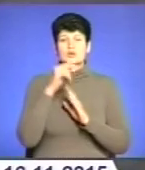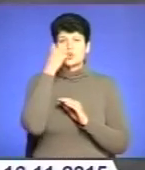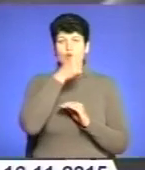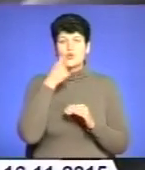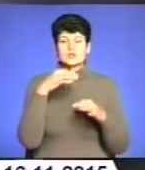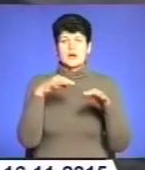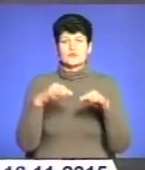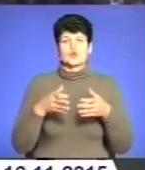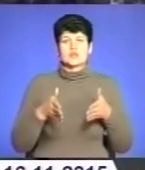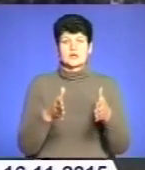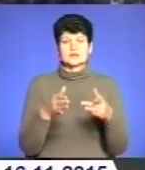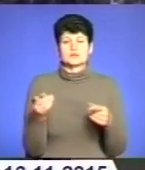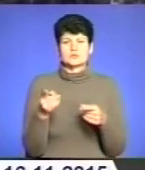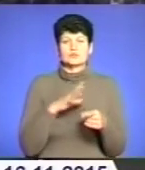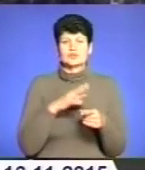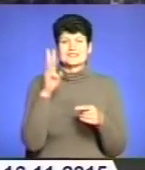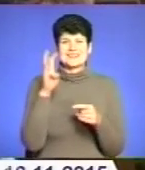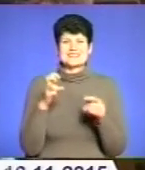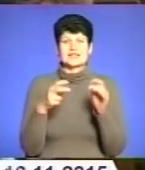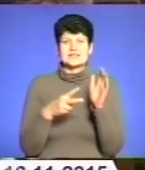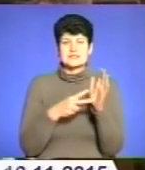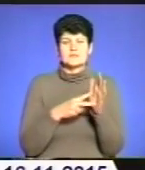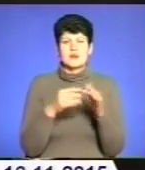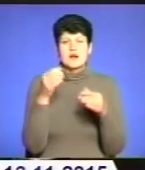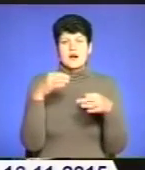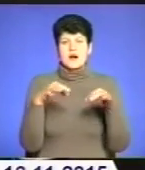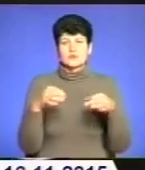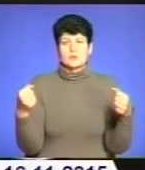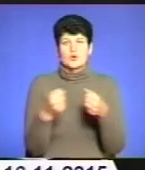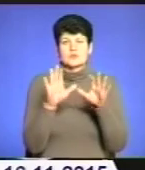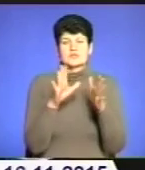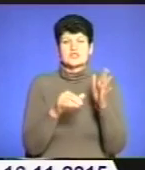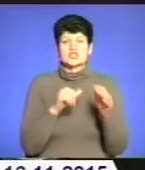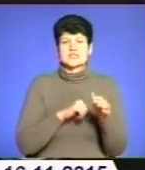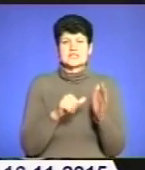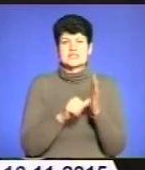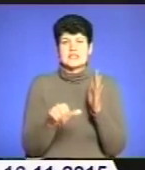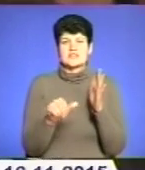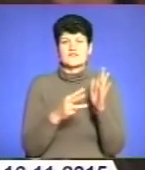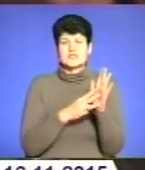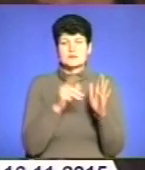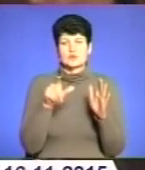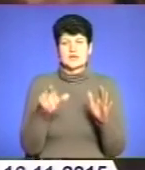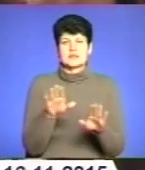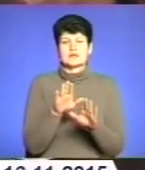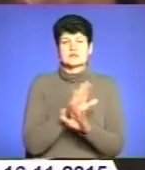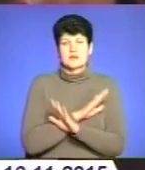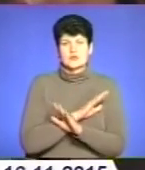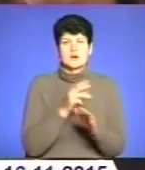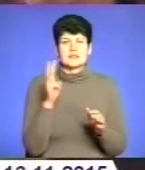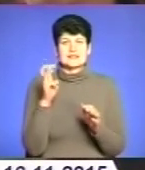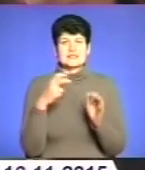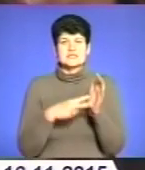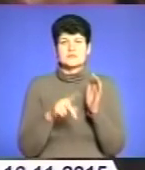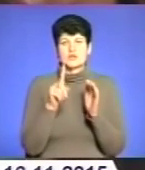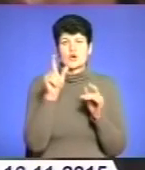автошляхах Тернопільщини трапилося 307 автопригод, у яких загинуло 68 людей. 381 людина отримала травми. З